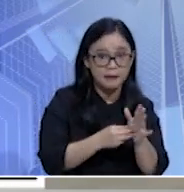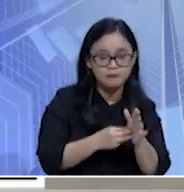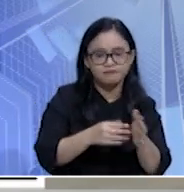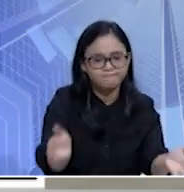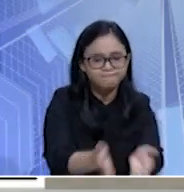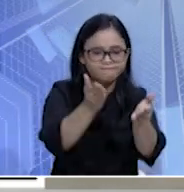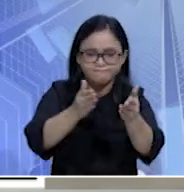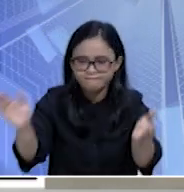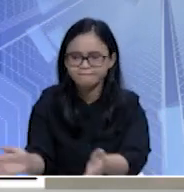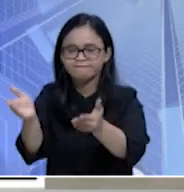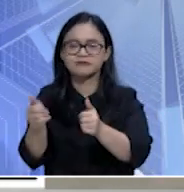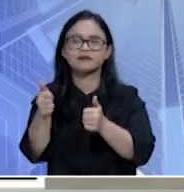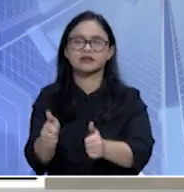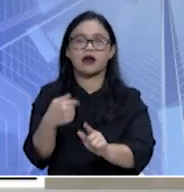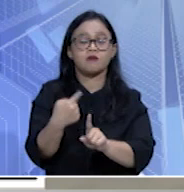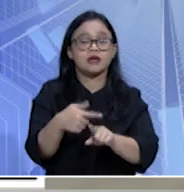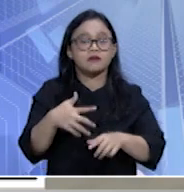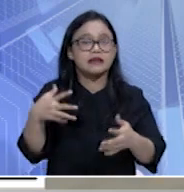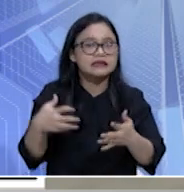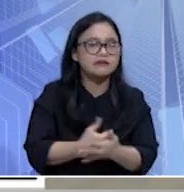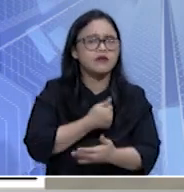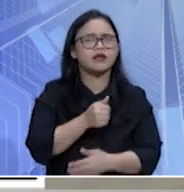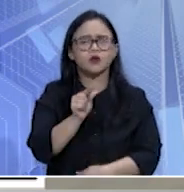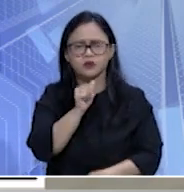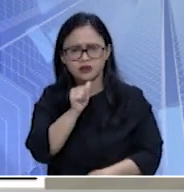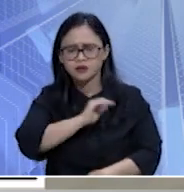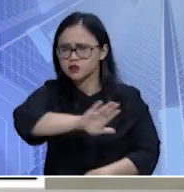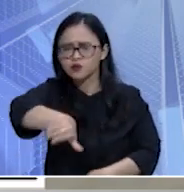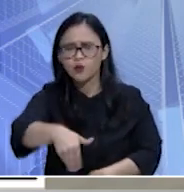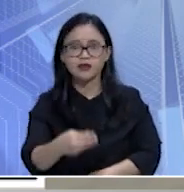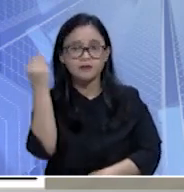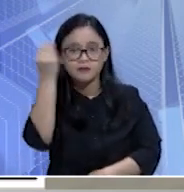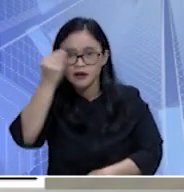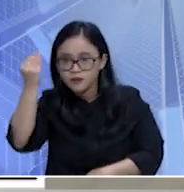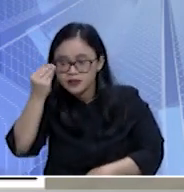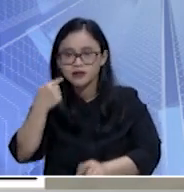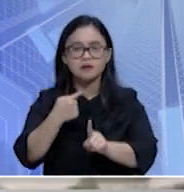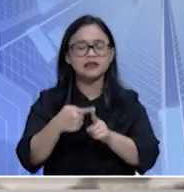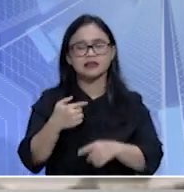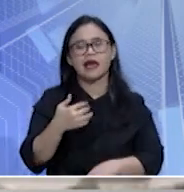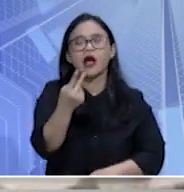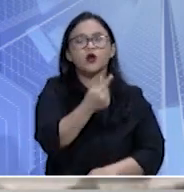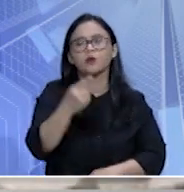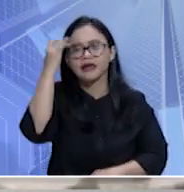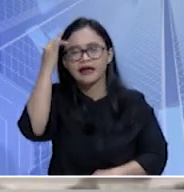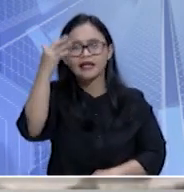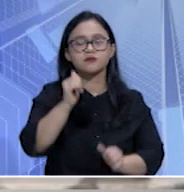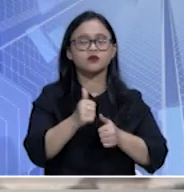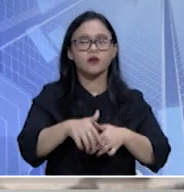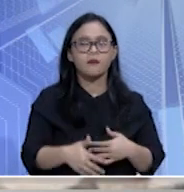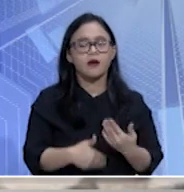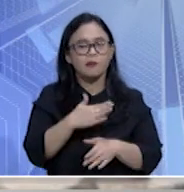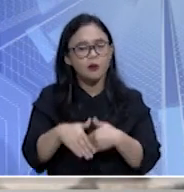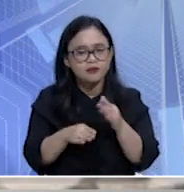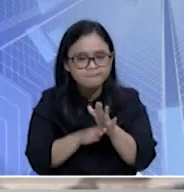Borobudur, serta menghadirkan peluang bagi para pelaku pariwisata dan ekonomi kreatif setempat agar dapat bangkit di tengah